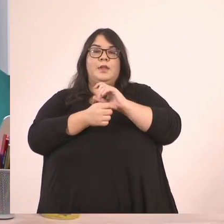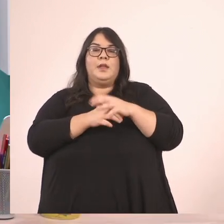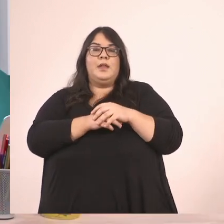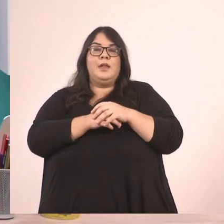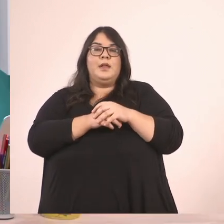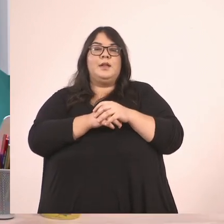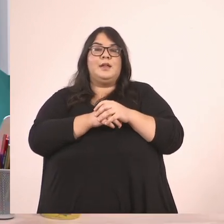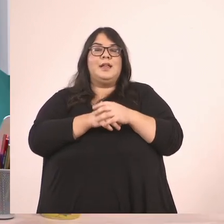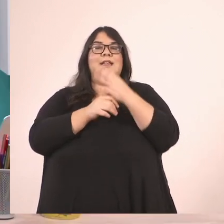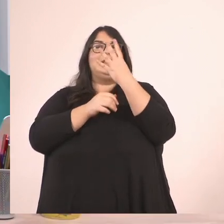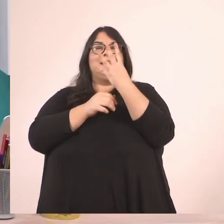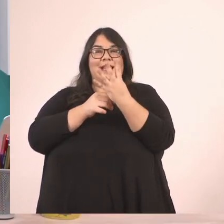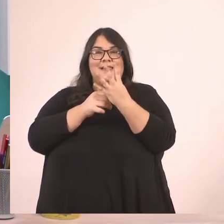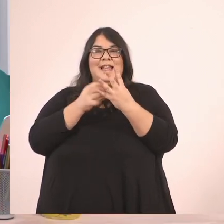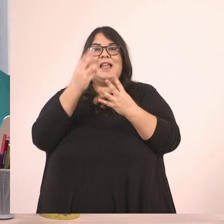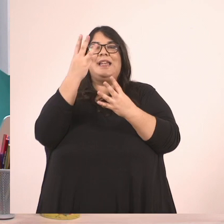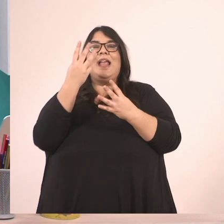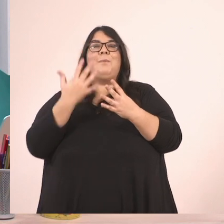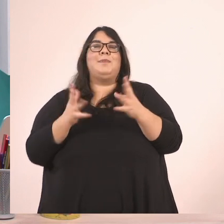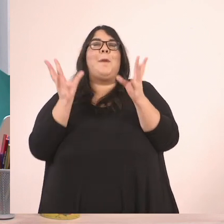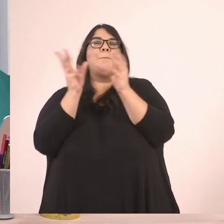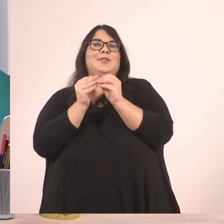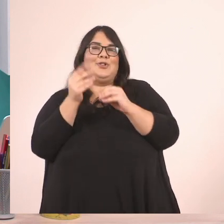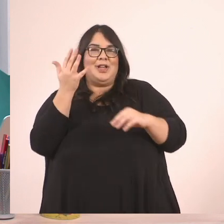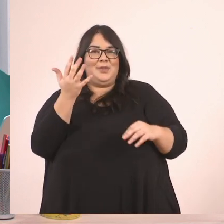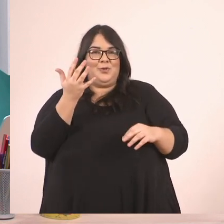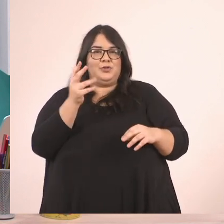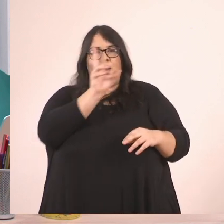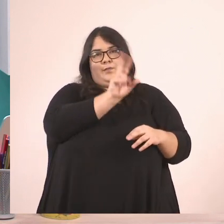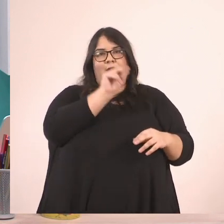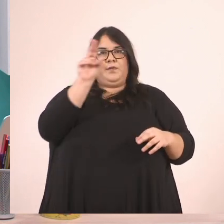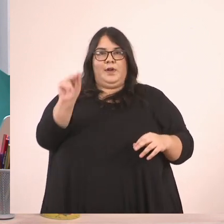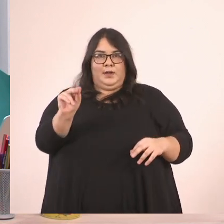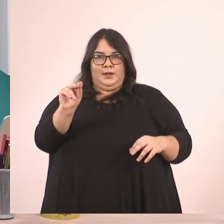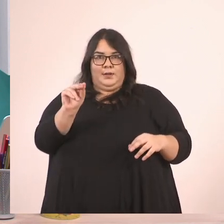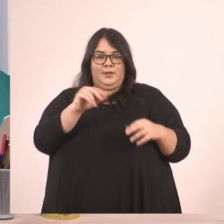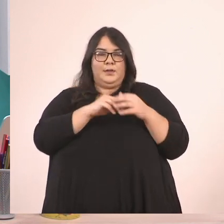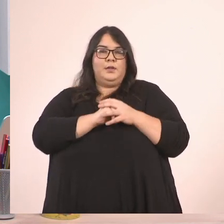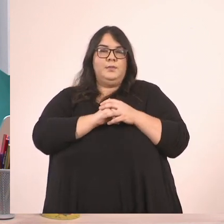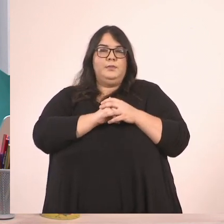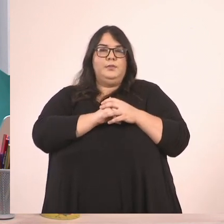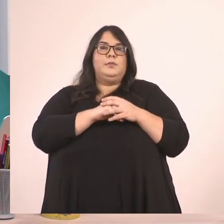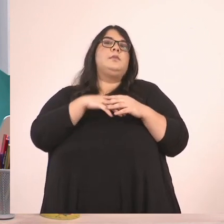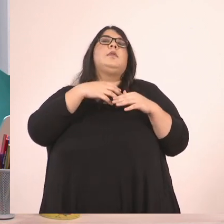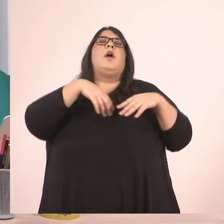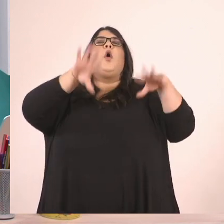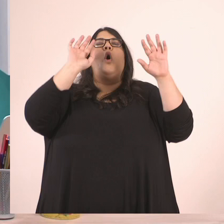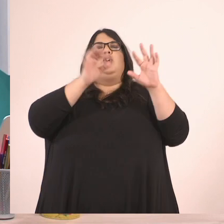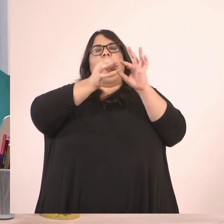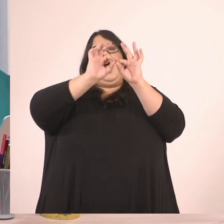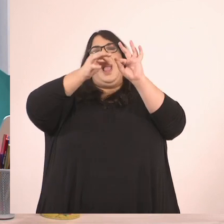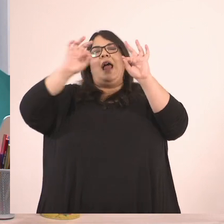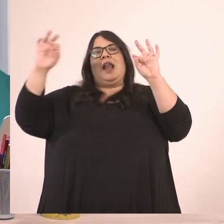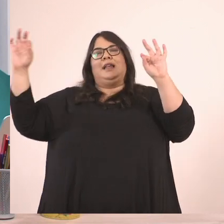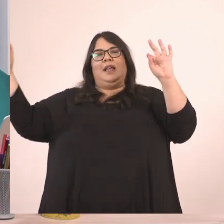Είναι ο μεικτός αρθιμός 4 και 3 πέμπτα Έτσι λοιπόν αποφύγαμε την